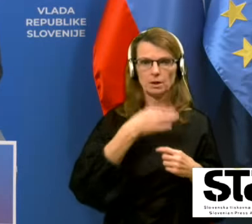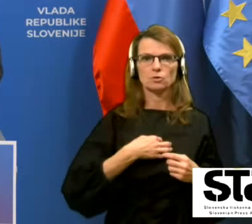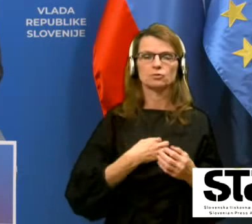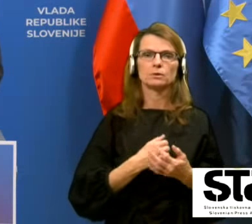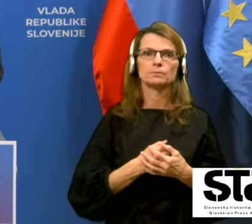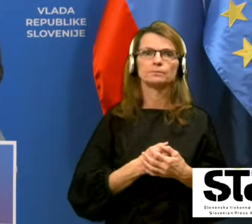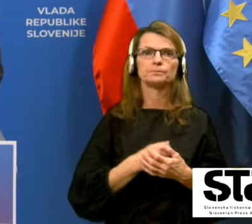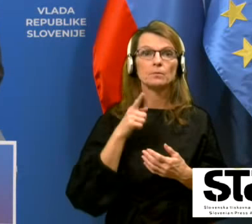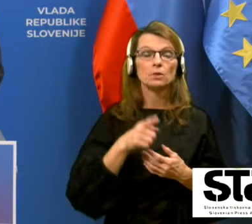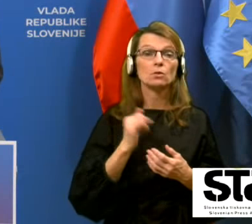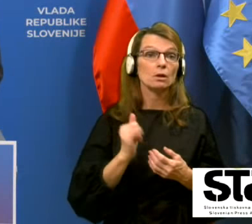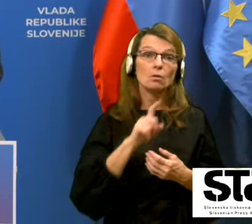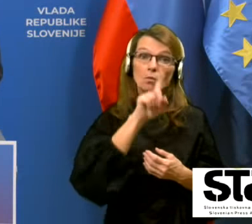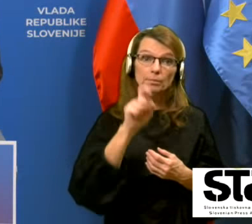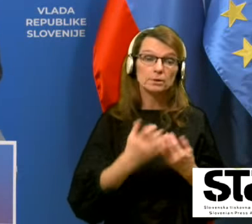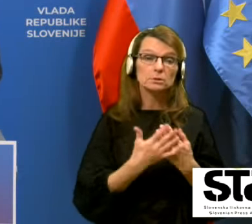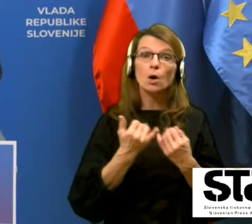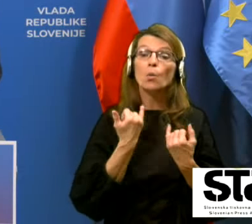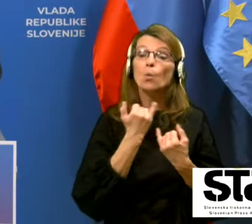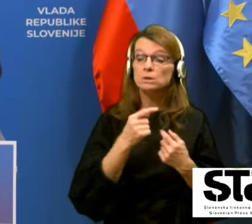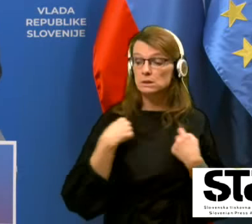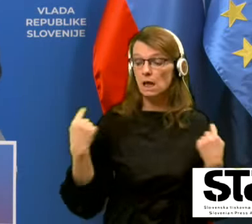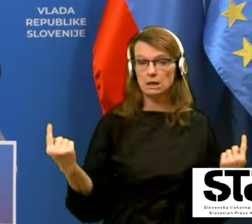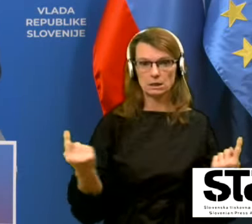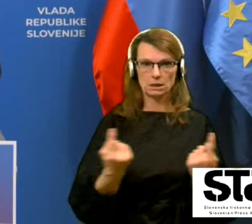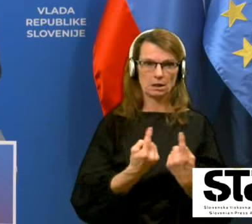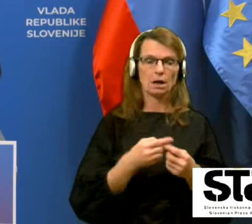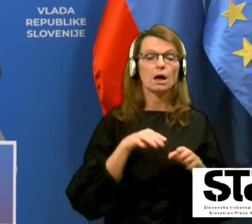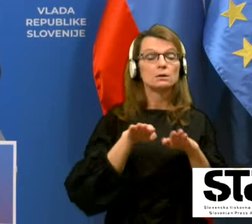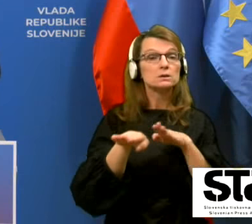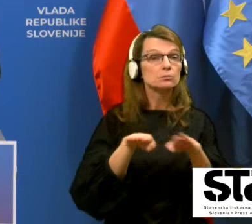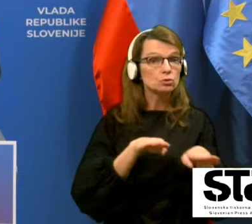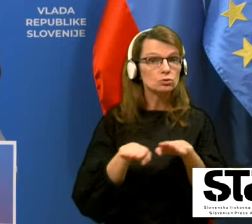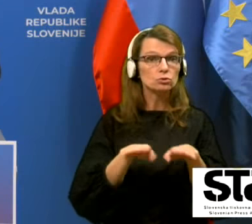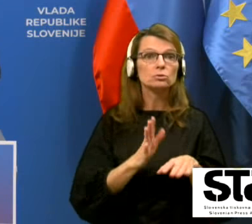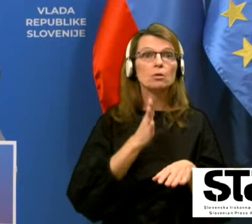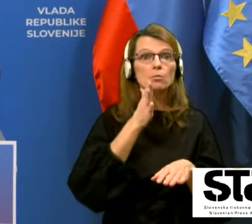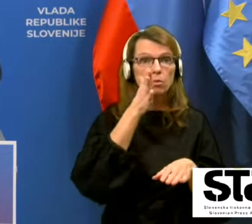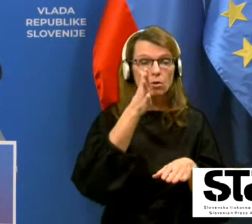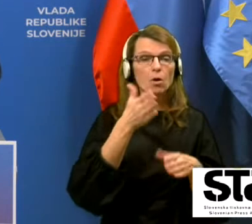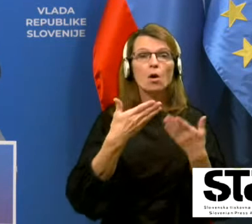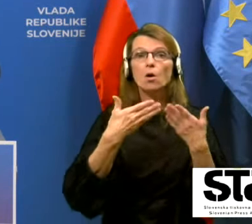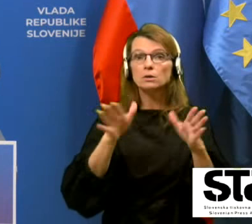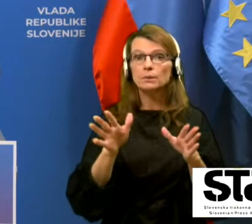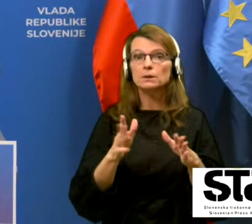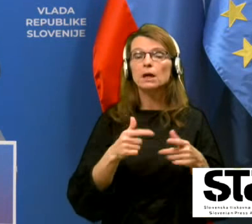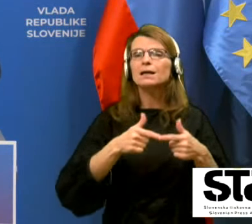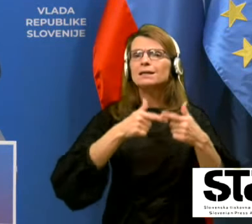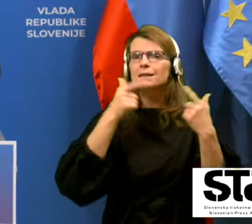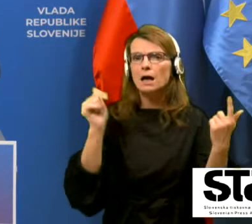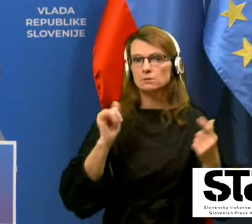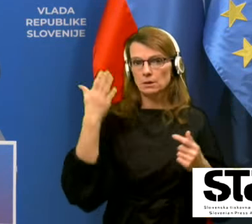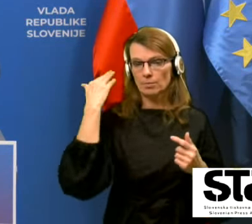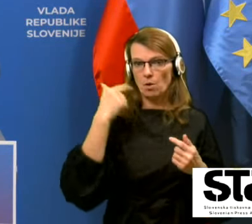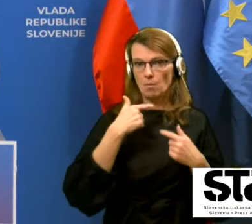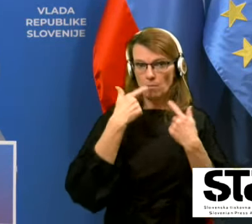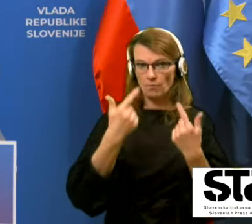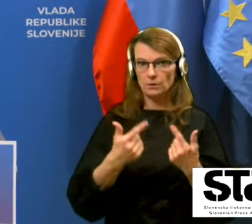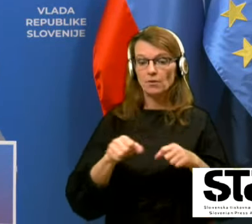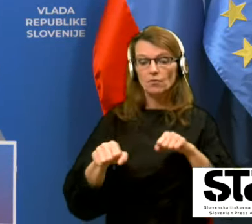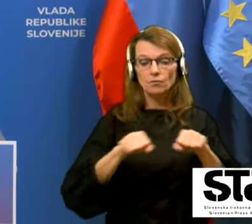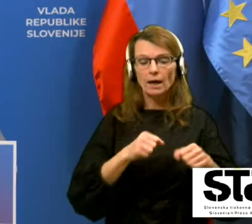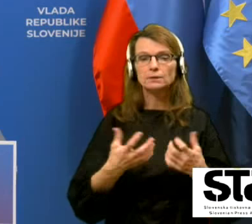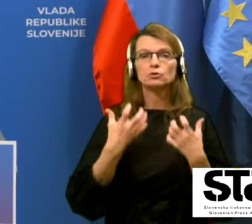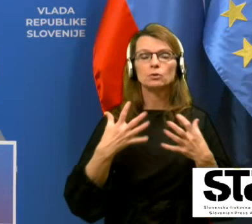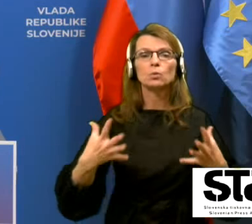To je vprašanje za vsakega izmed nas. Smočišča bodo odprta. Jasno je bilo povedano, da želi vlada ustvariti